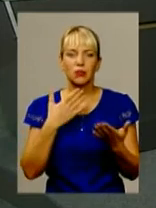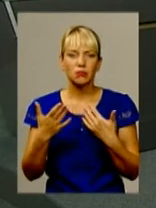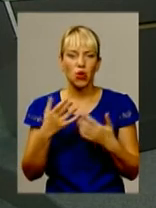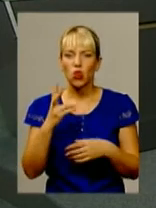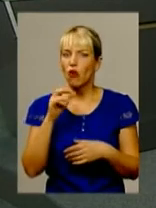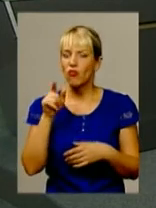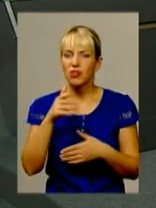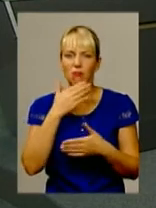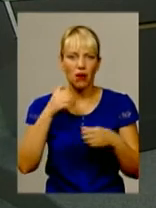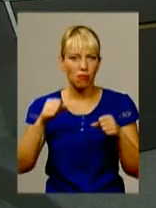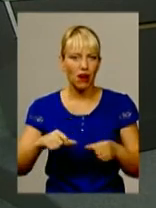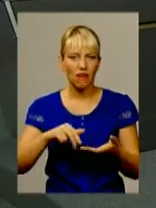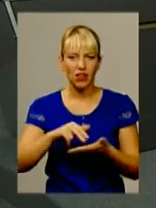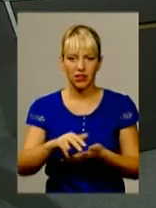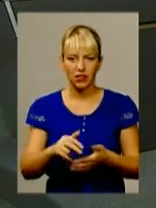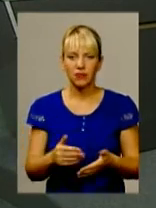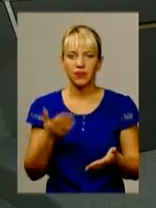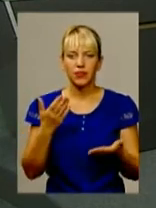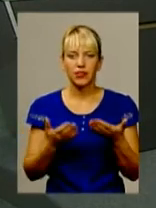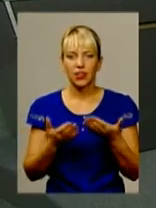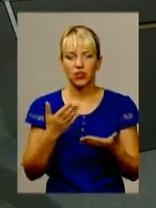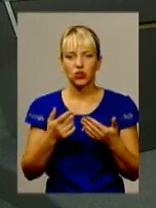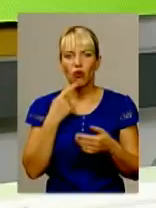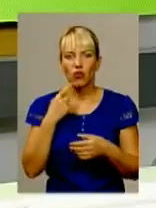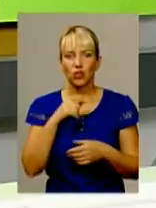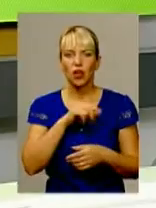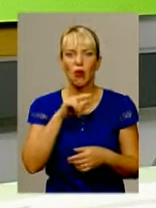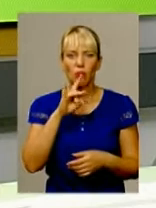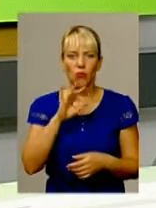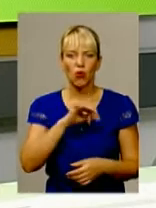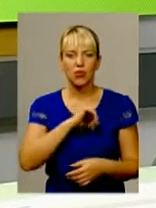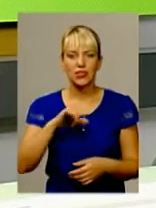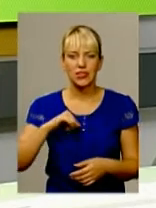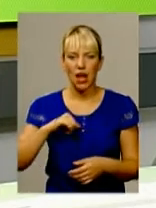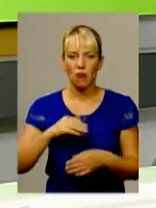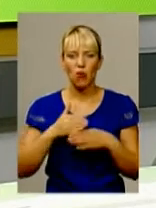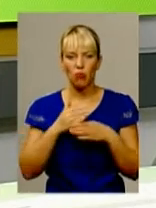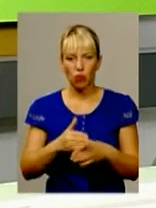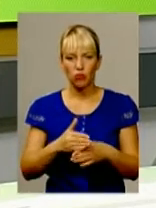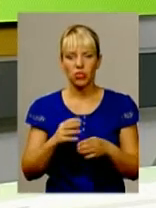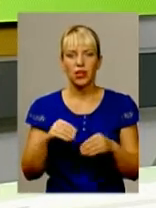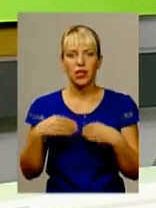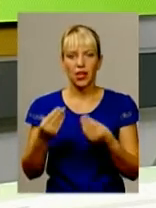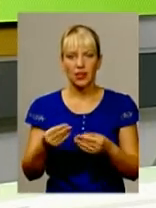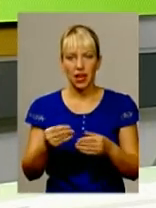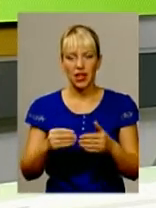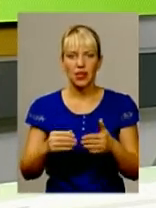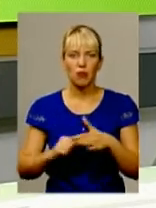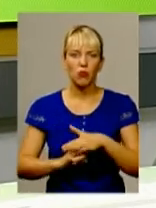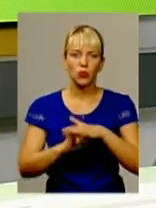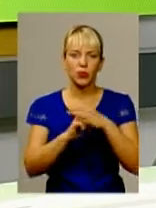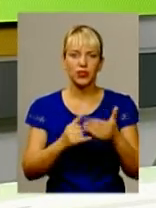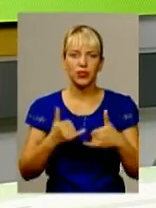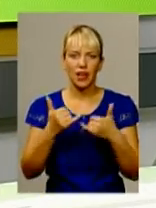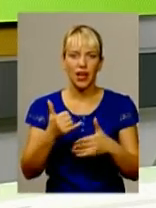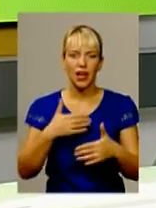не мали йти. Якщо взяти, хто нам запропонував самопоміч. Надала площадку десь чотирьом активістам. прийшли обговорення,